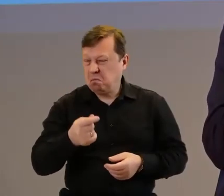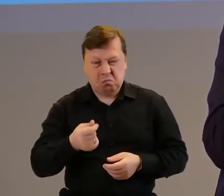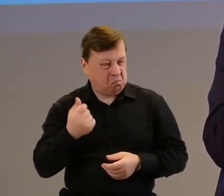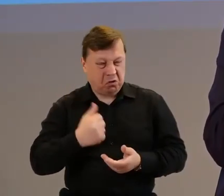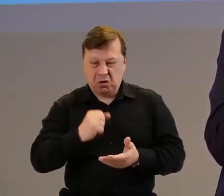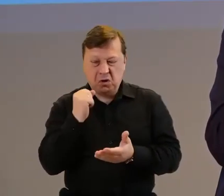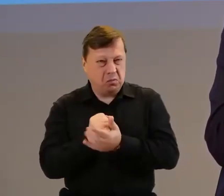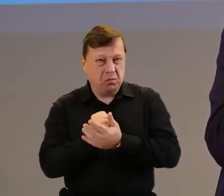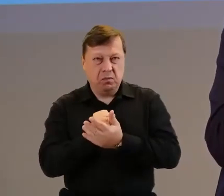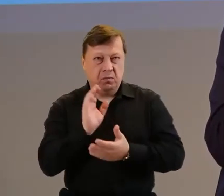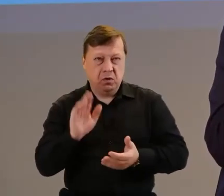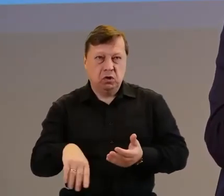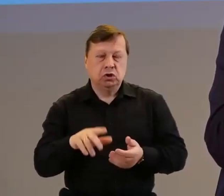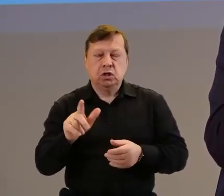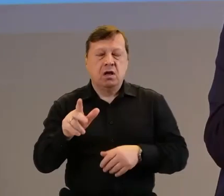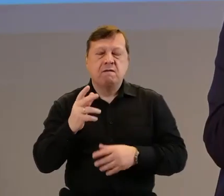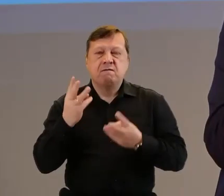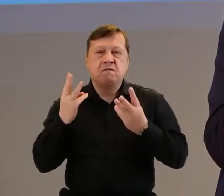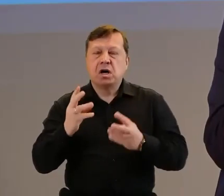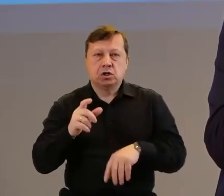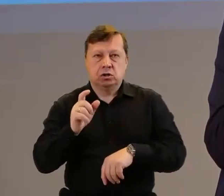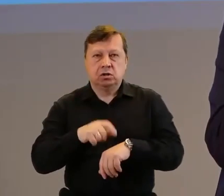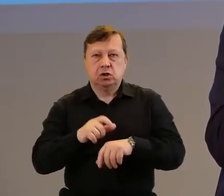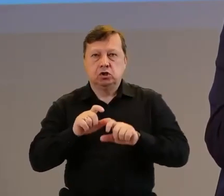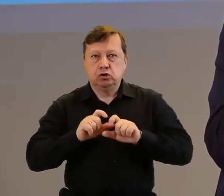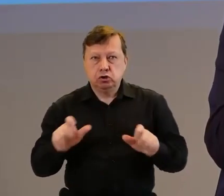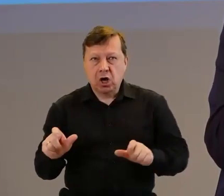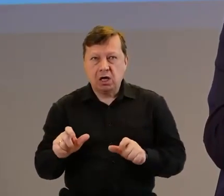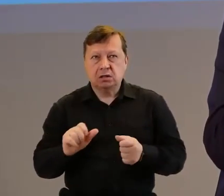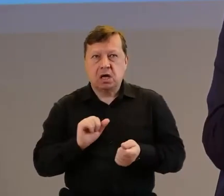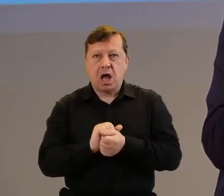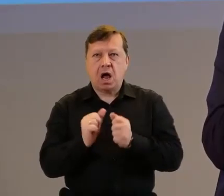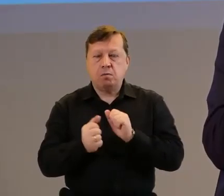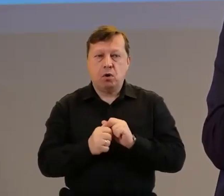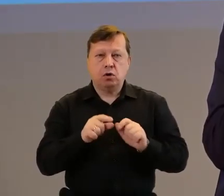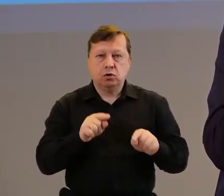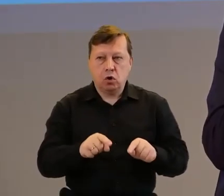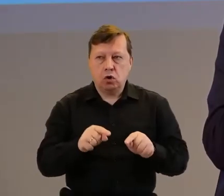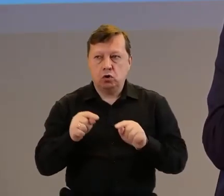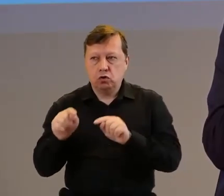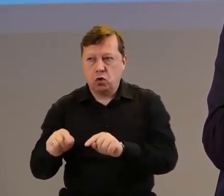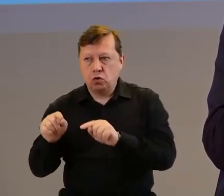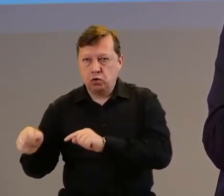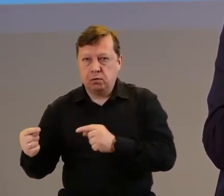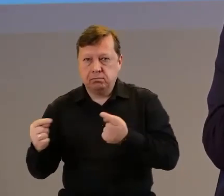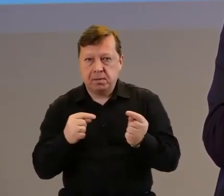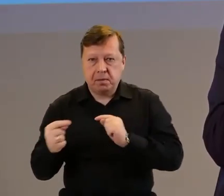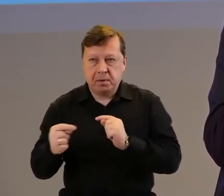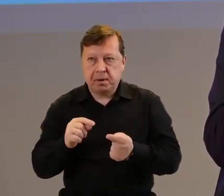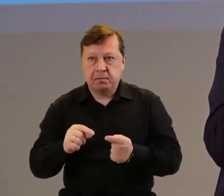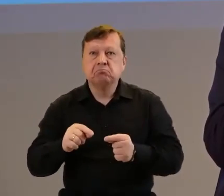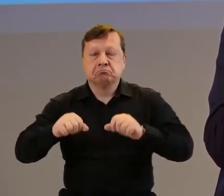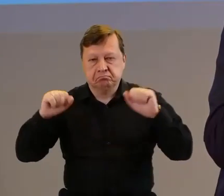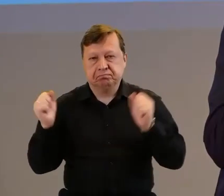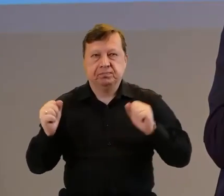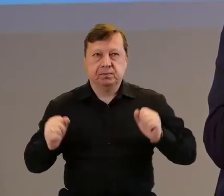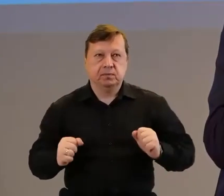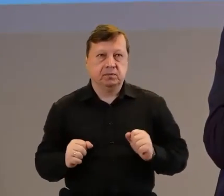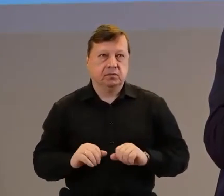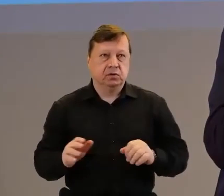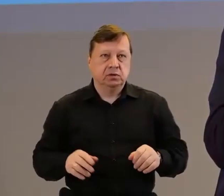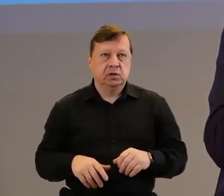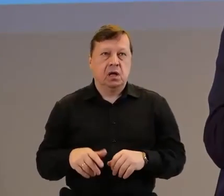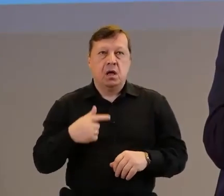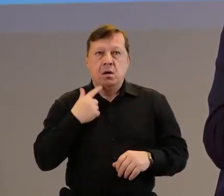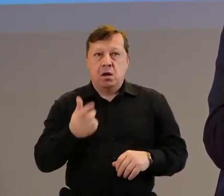moim zdaniem, tylko właśnie czasu i tego powiedzenia A, powiedzenia B i zrobienia tego działania. Profesjonalizm na przykład w przypadku